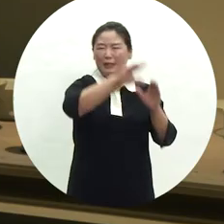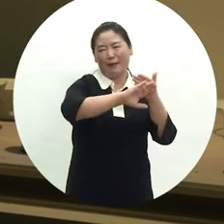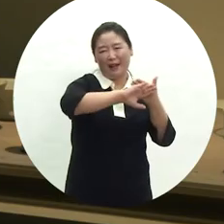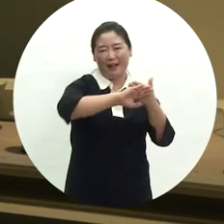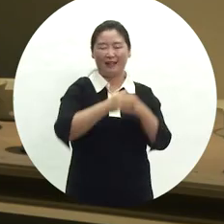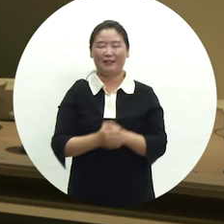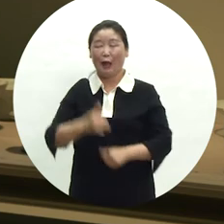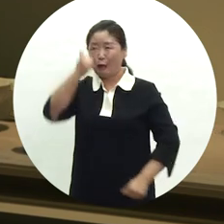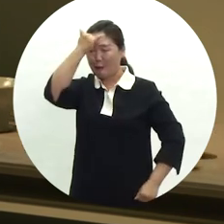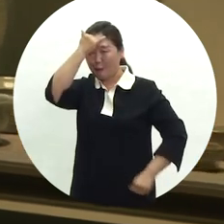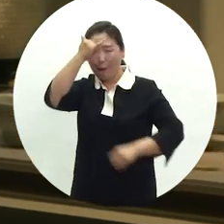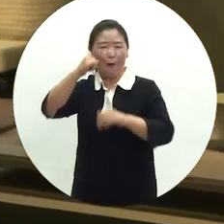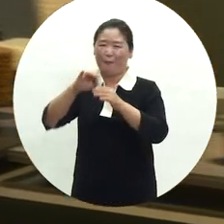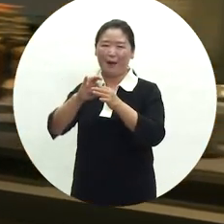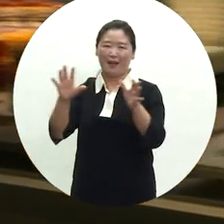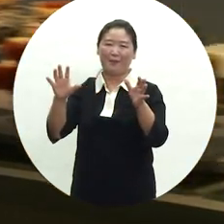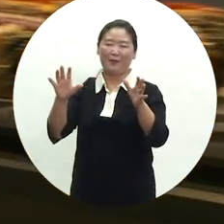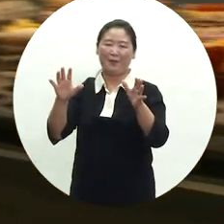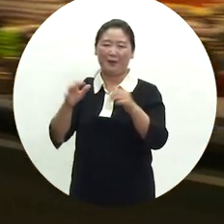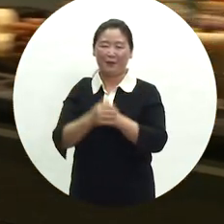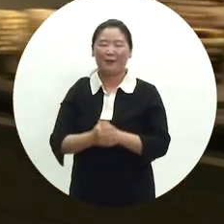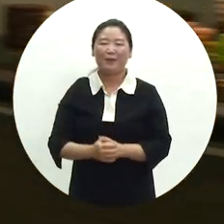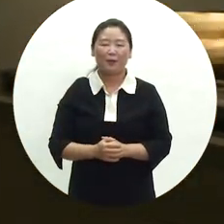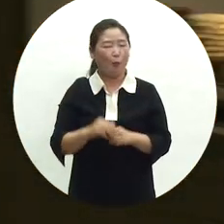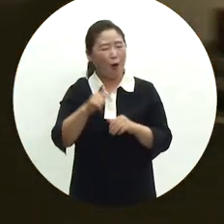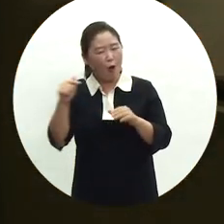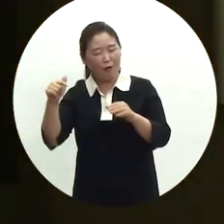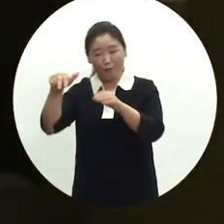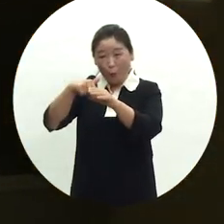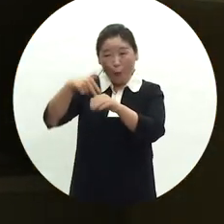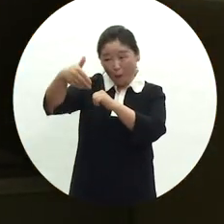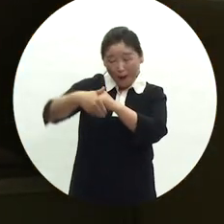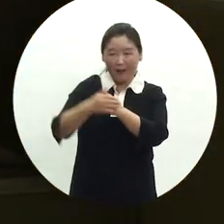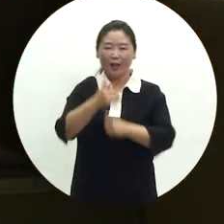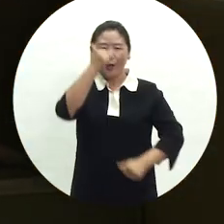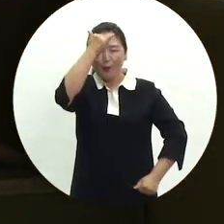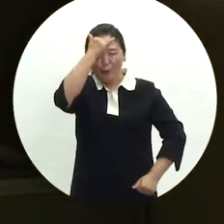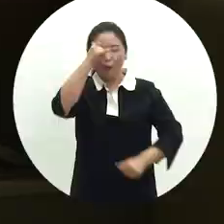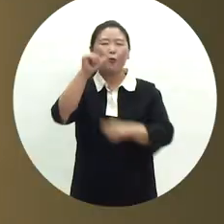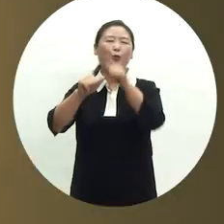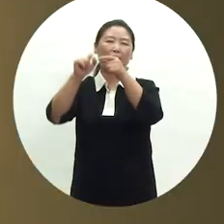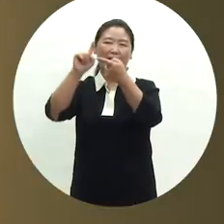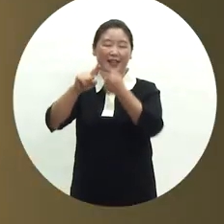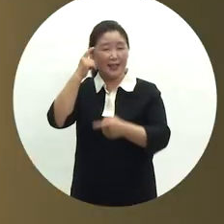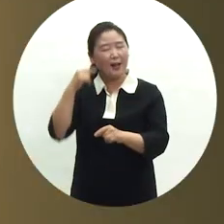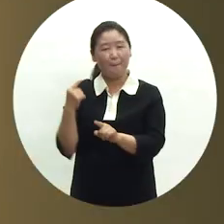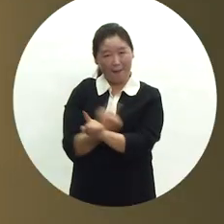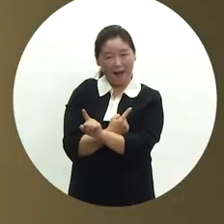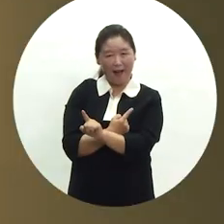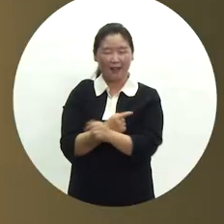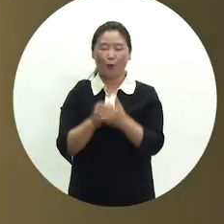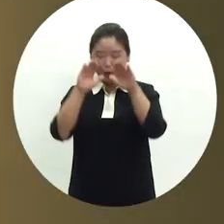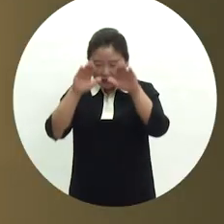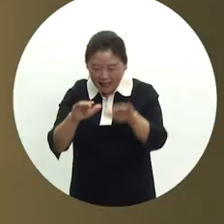유교이념에서 벗어나 여러 종교의 영향으로 효와 조상에 대한 관념이 달라지면서 제례 관습도